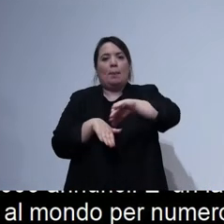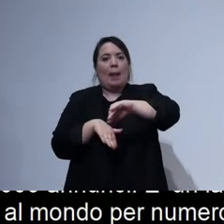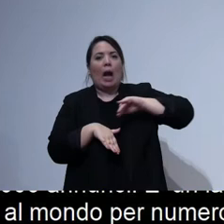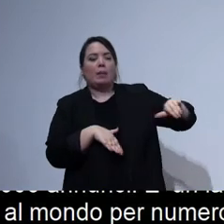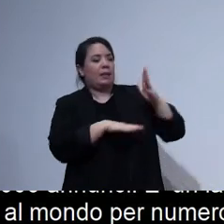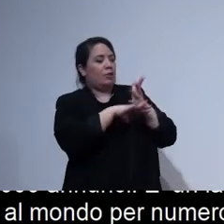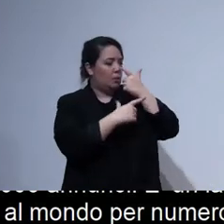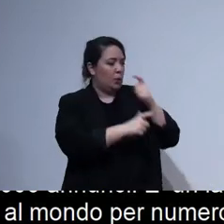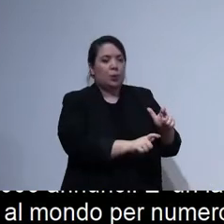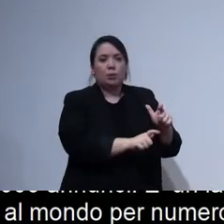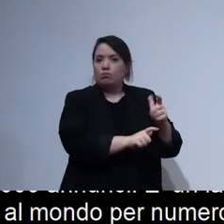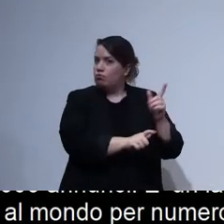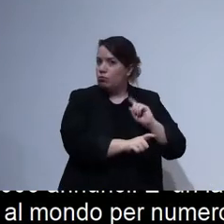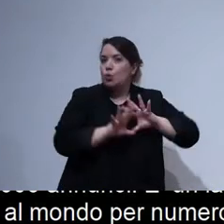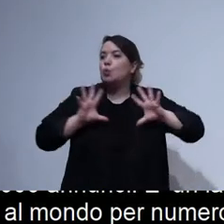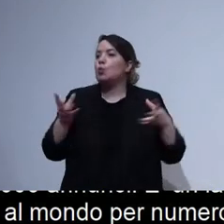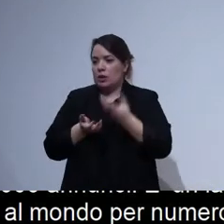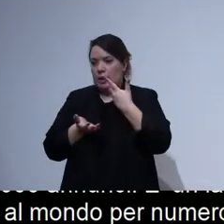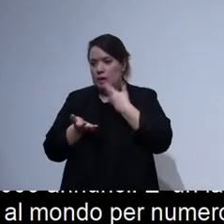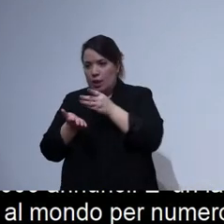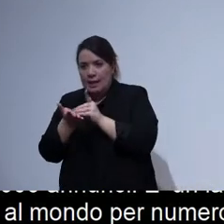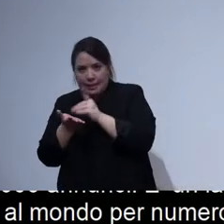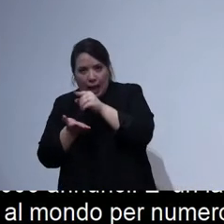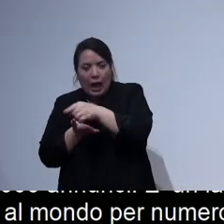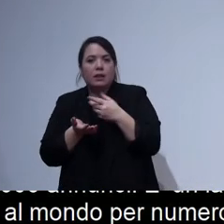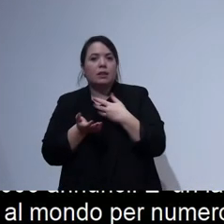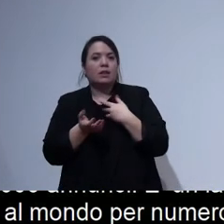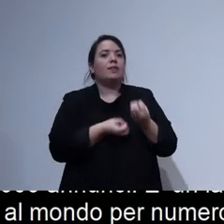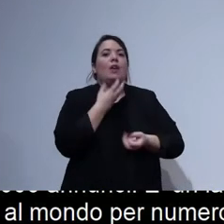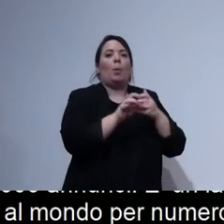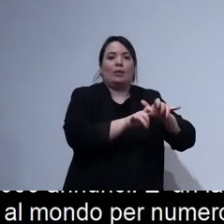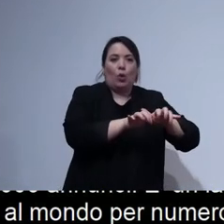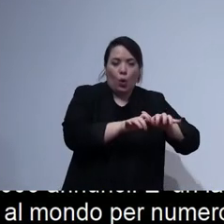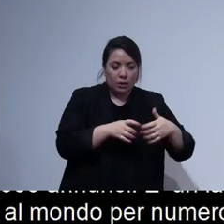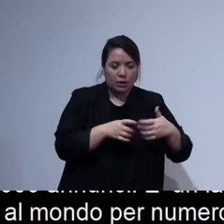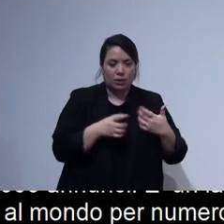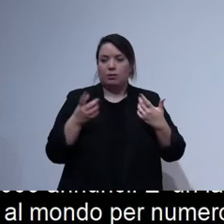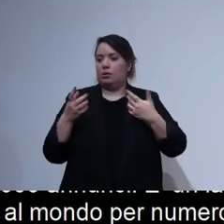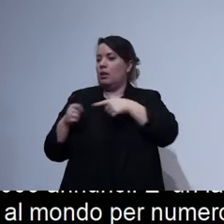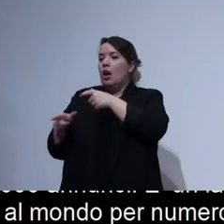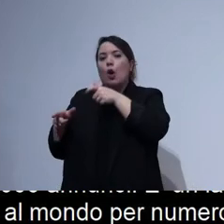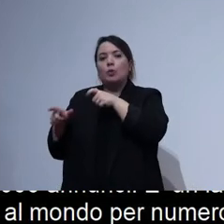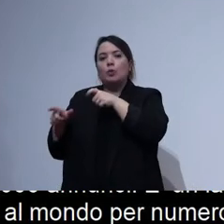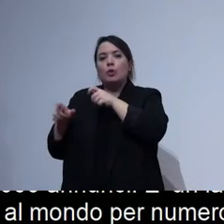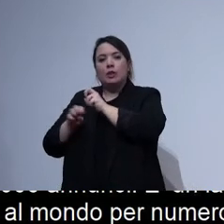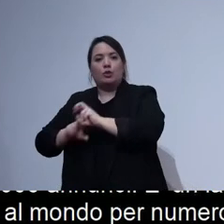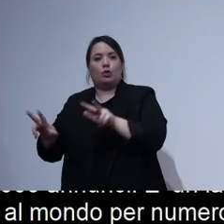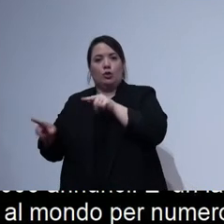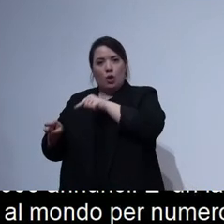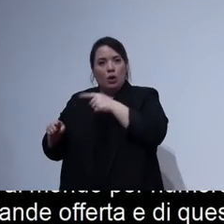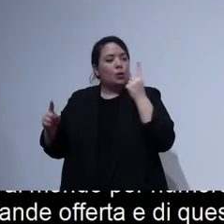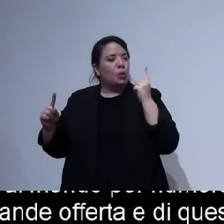ma ci sono i designer che lo fanno, ci sono gli sviluppatori, ci sono le persone di comunicazione. Tutti